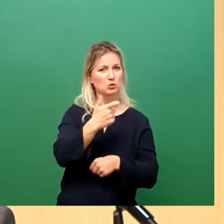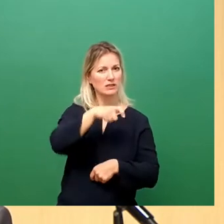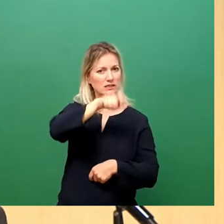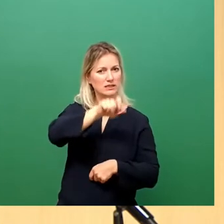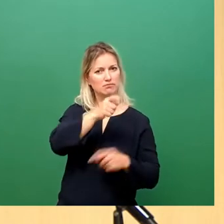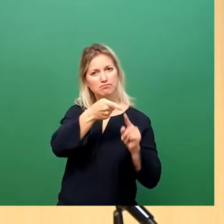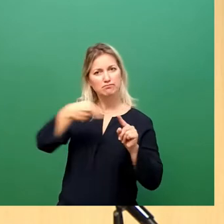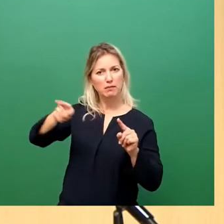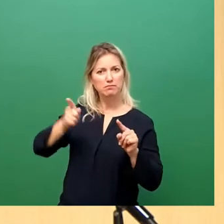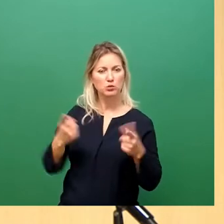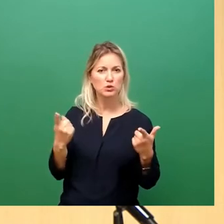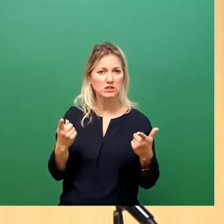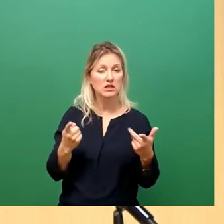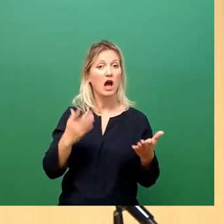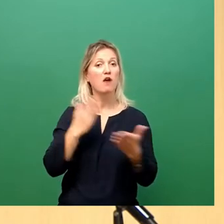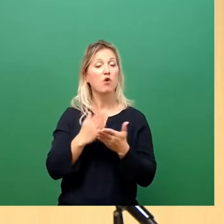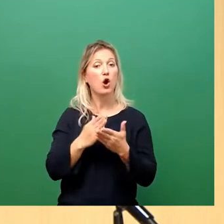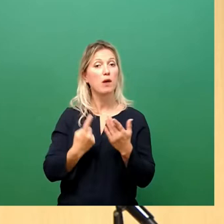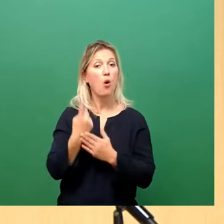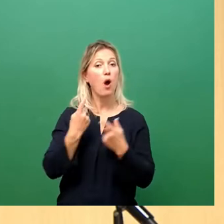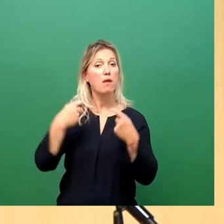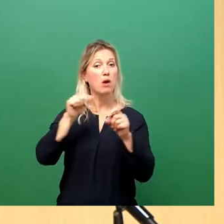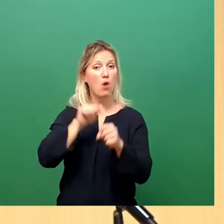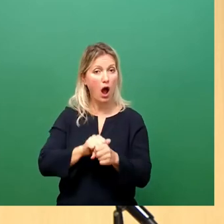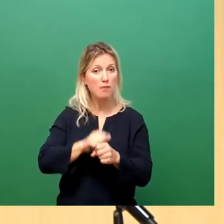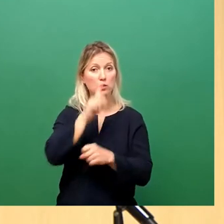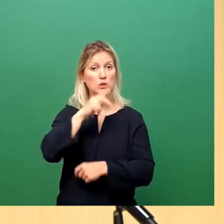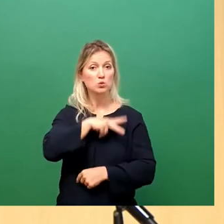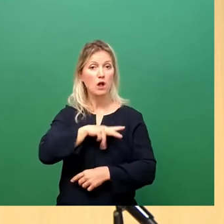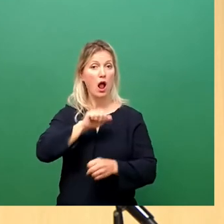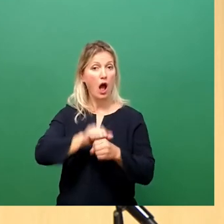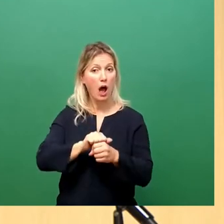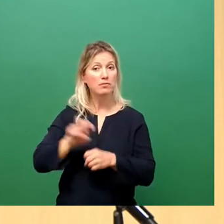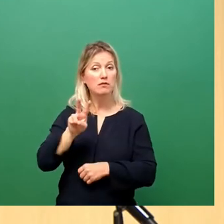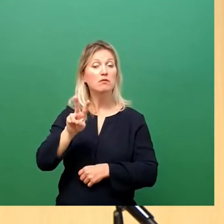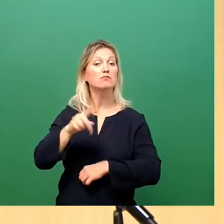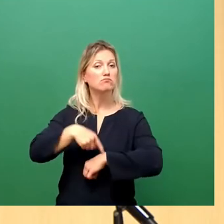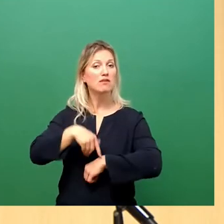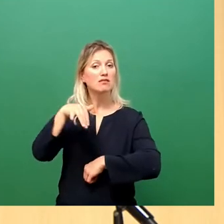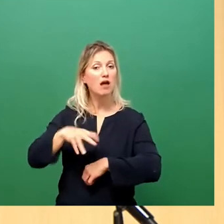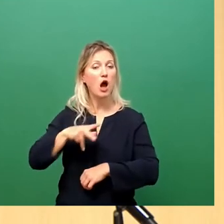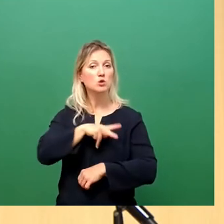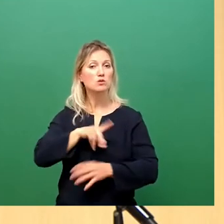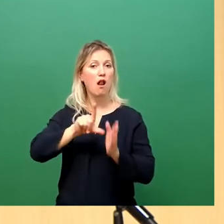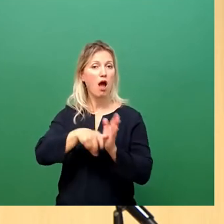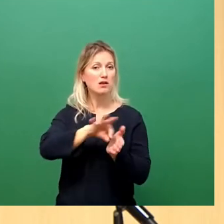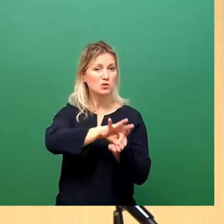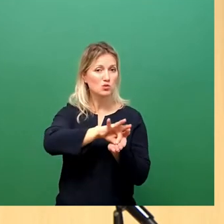aus dem Hochbauamt und dem Sozialamt Wohnungen anmieten und Sozialleistungen auszahlen können.